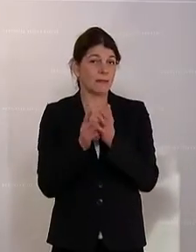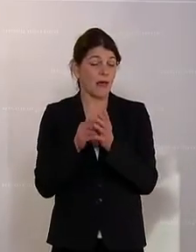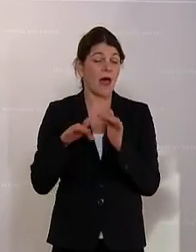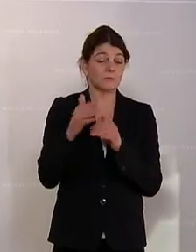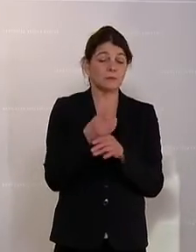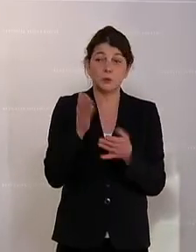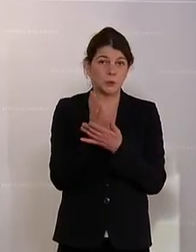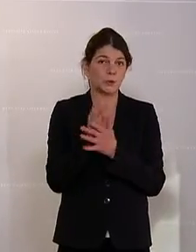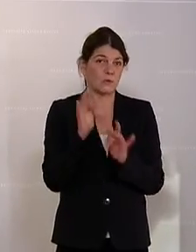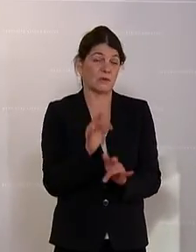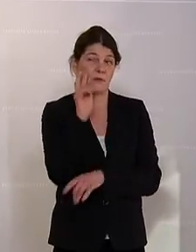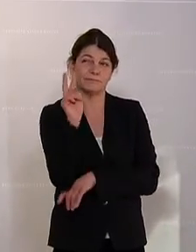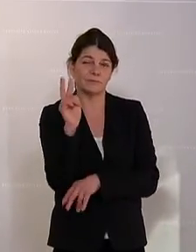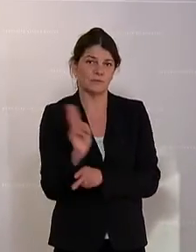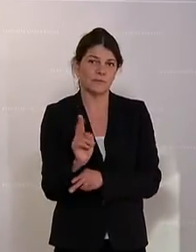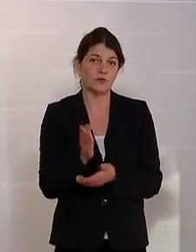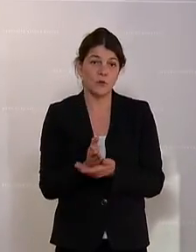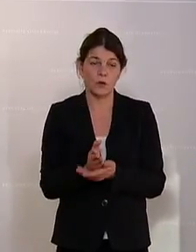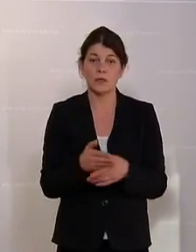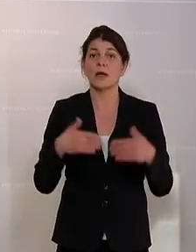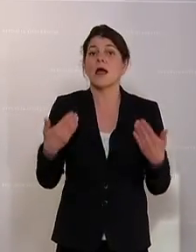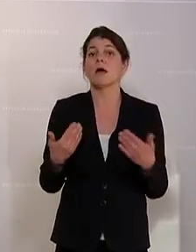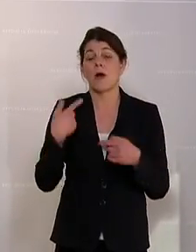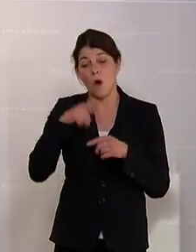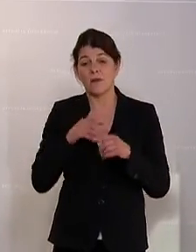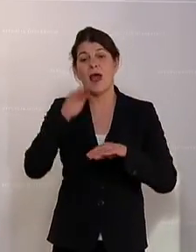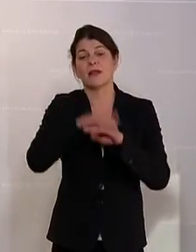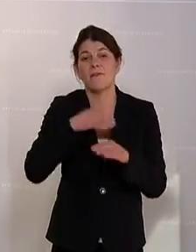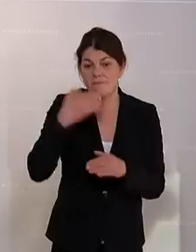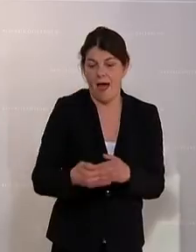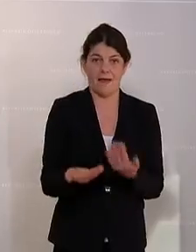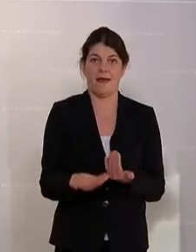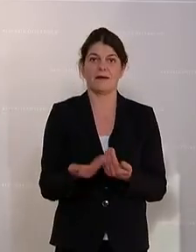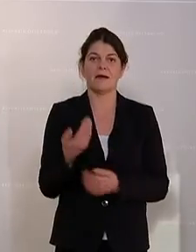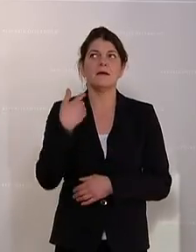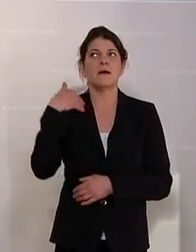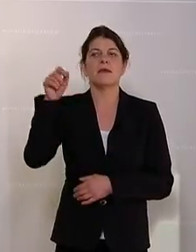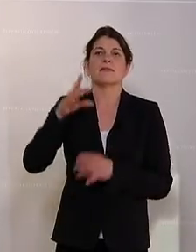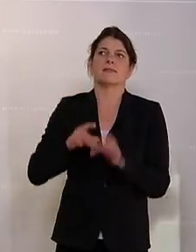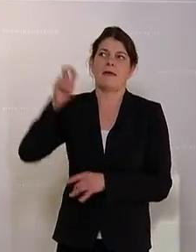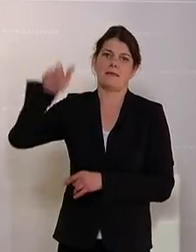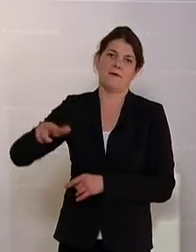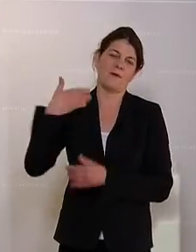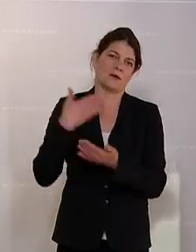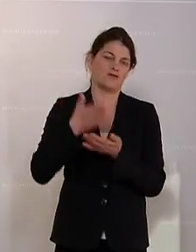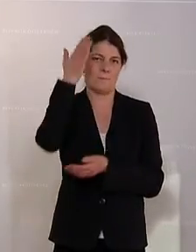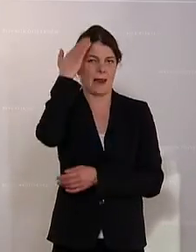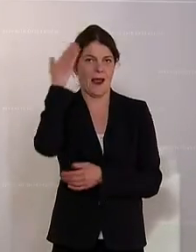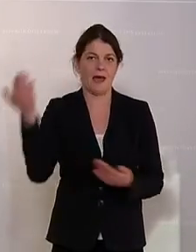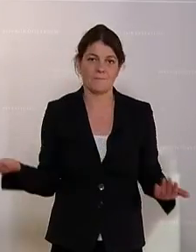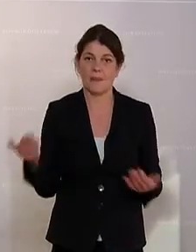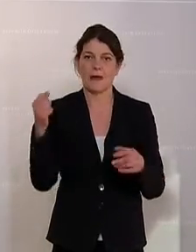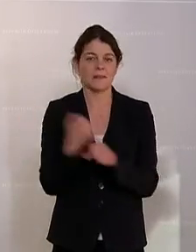Ganz im Gegenteil. Meistens ist die Erkenntnis nach einem Terrorattentat, dass der Täter sehr wohl schon bekannt war, aber